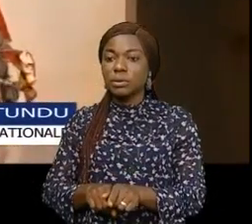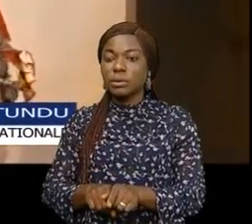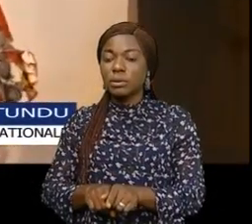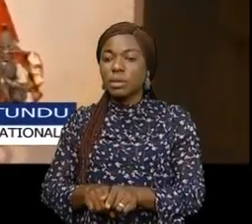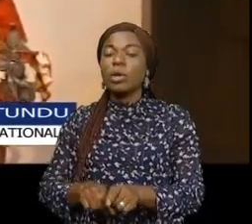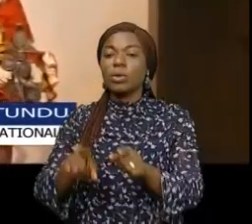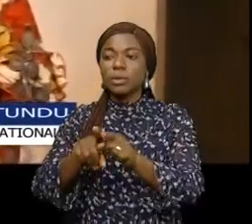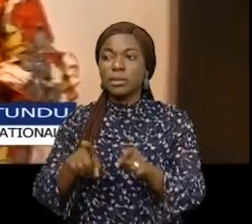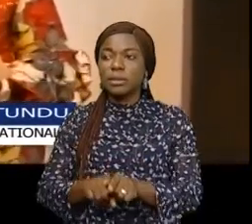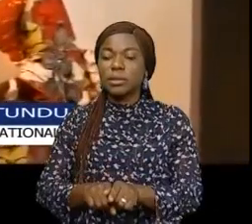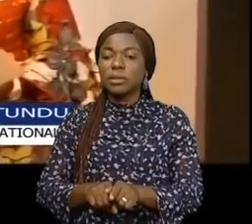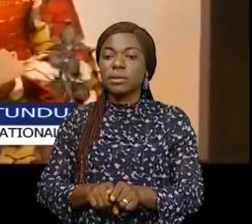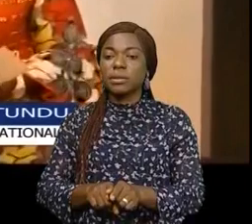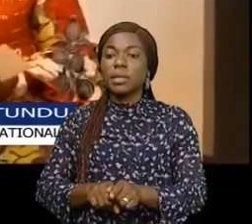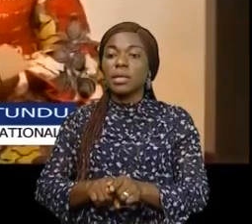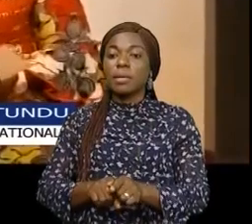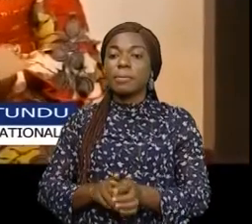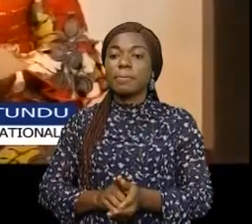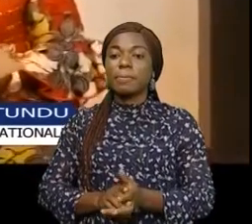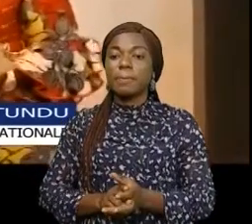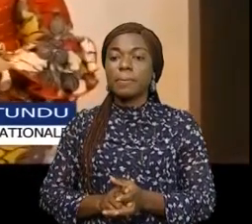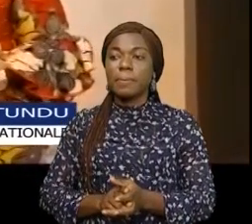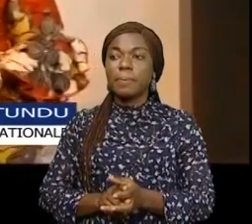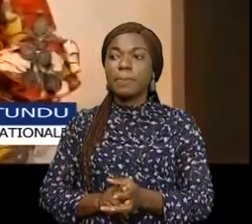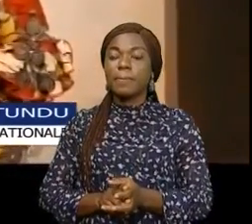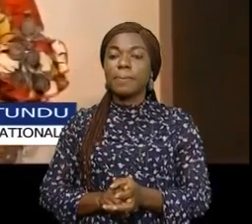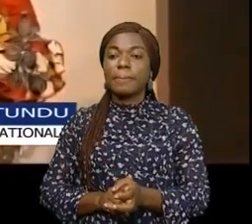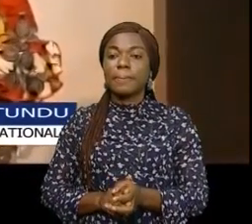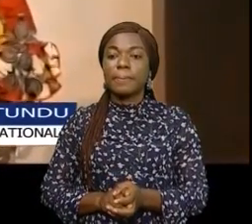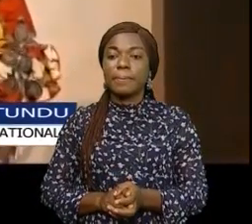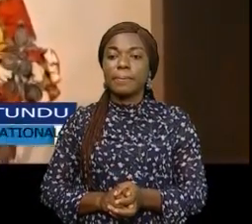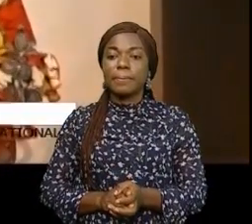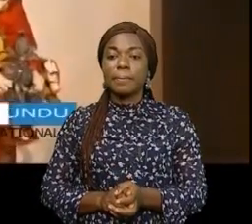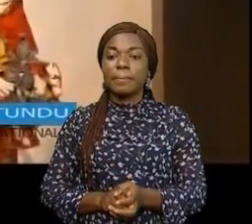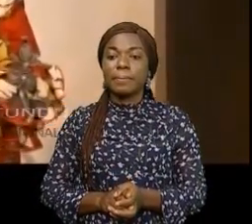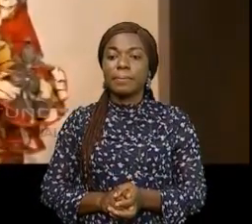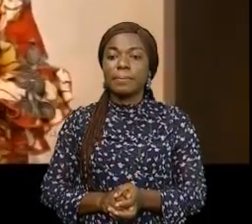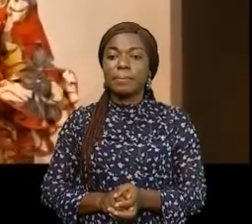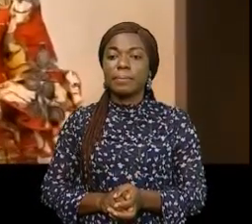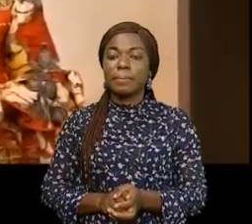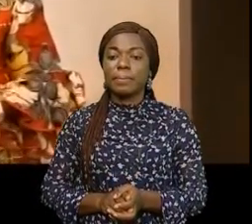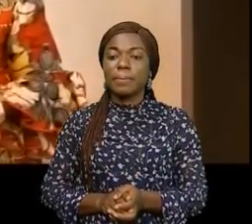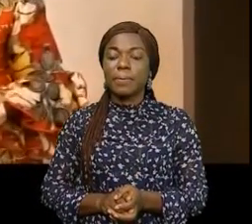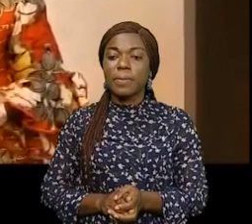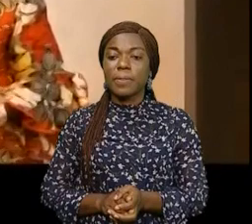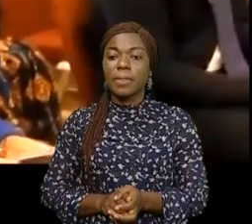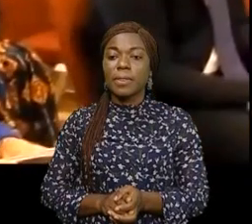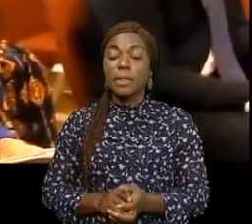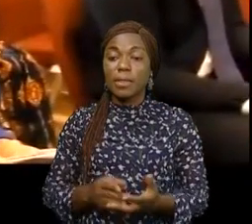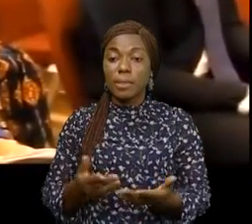autant des femmes dont près de 30% des femmes au sein du gouvernement et à des postes quand même de